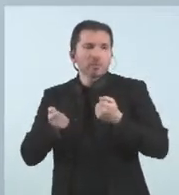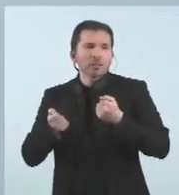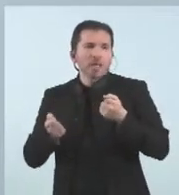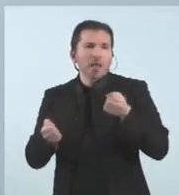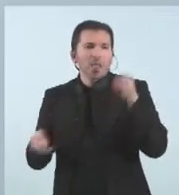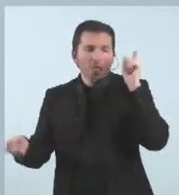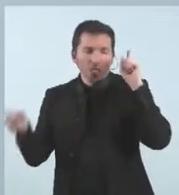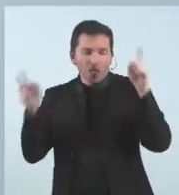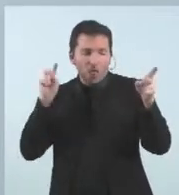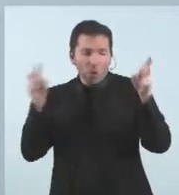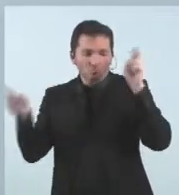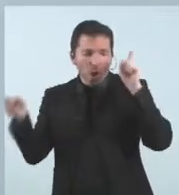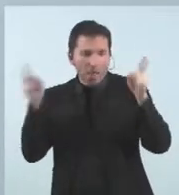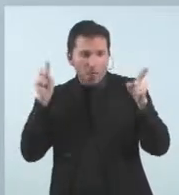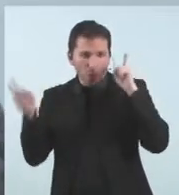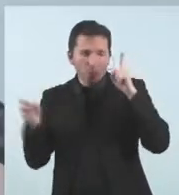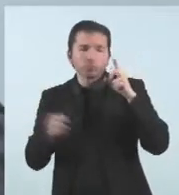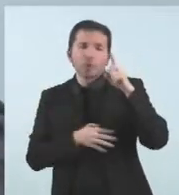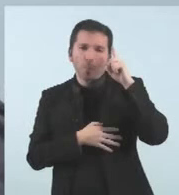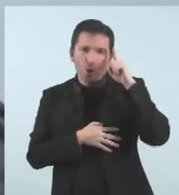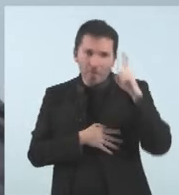el departament propi de mobilitat